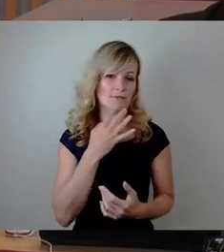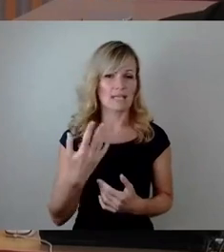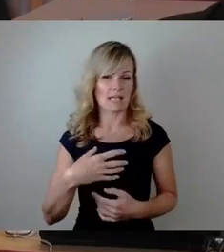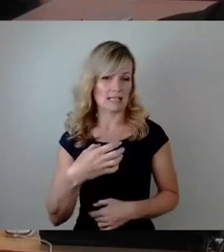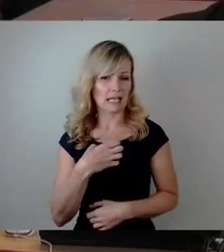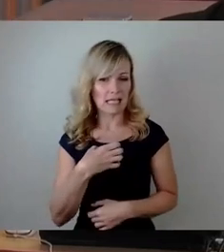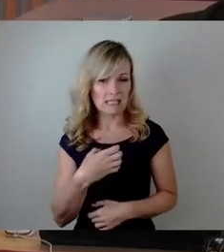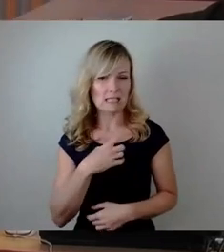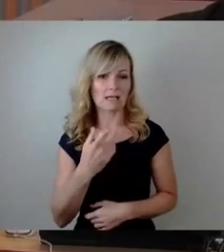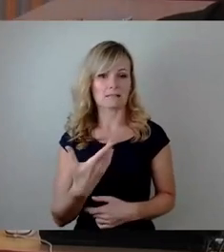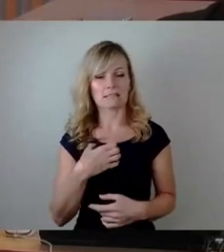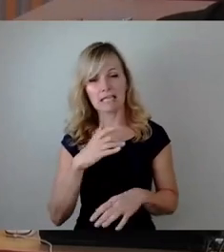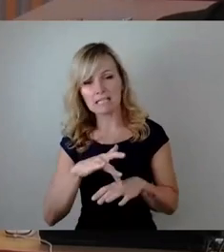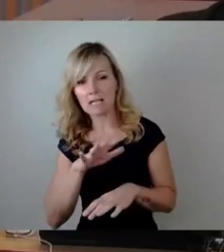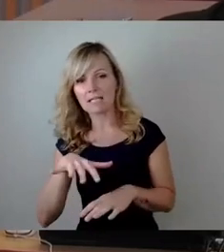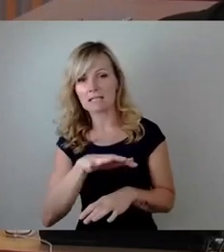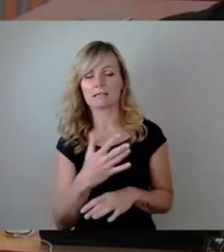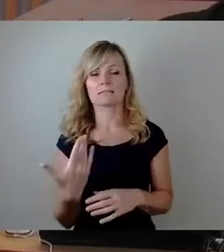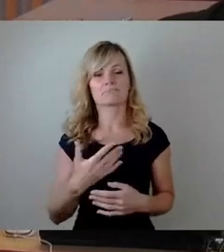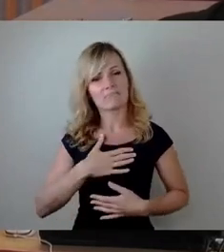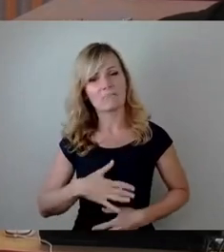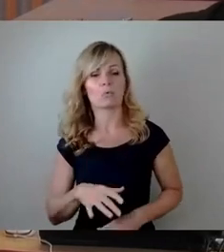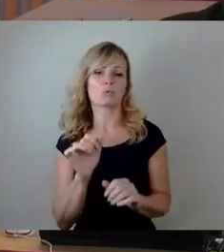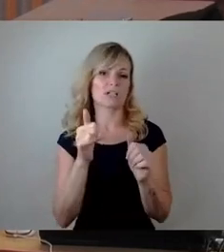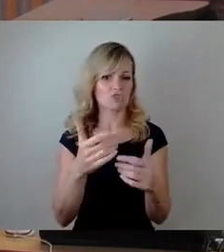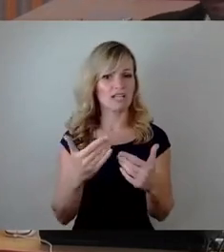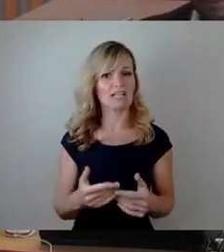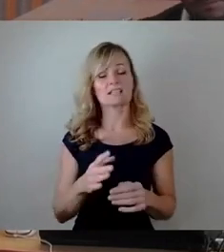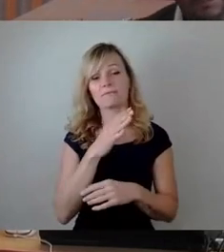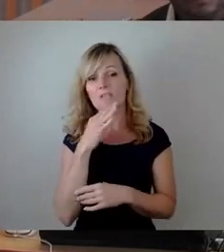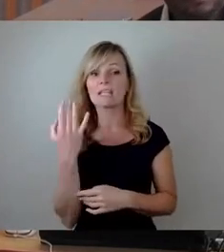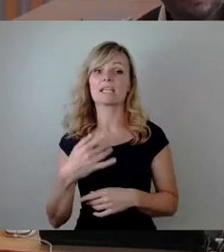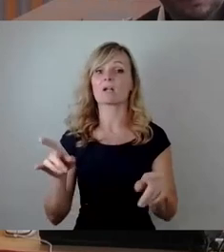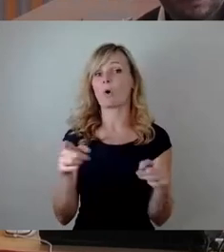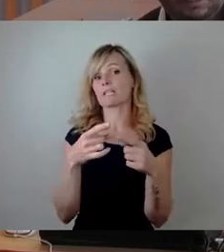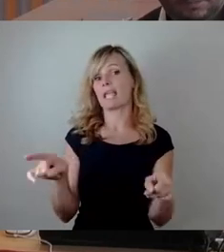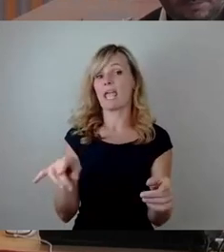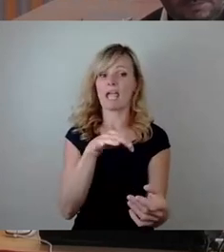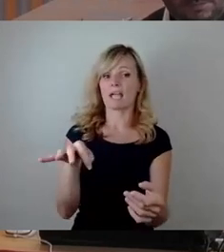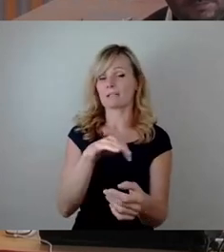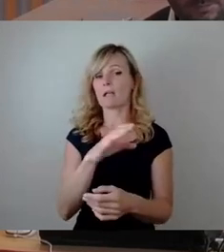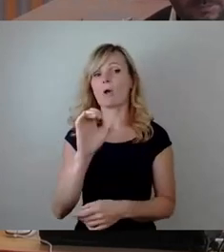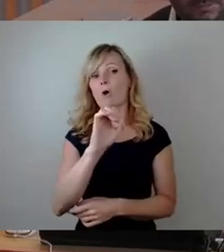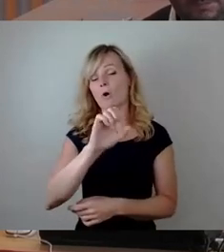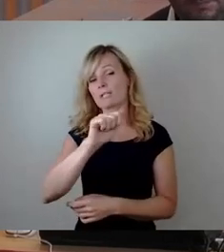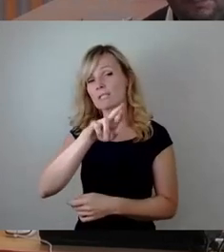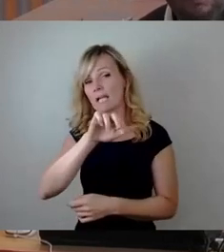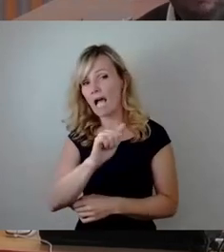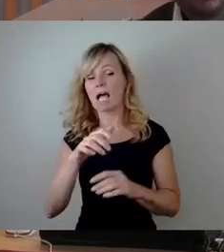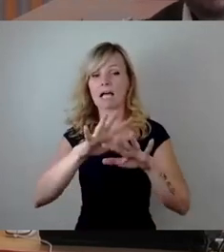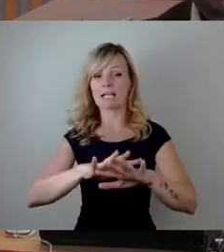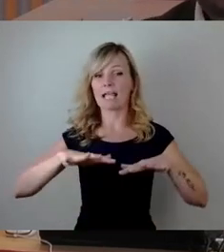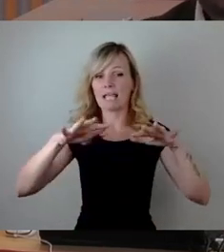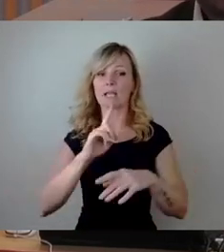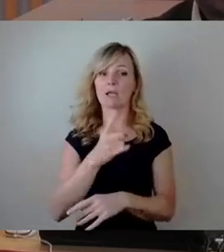Dresdnerinnen wohl geschätzt eine ganze Reihe von Konzerten im Ostra-Gehege, in der Rinne. Und die Rinne wird